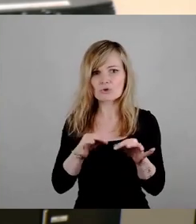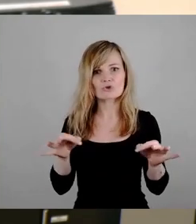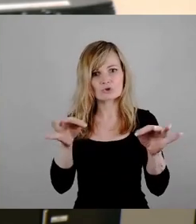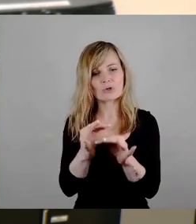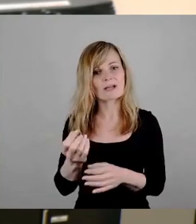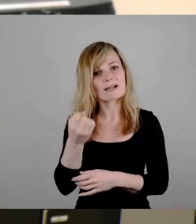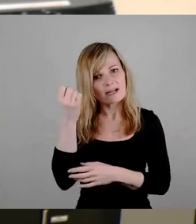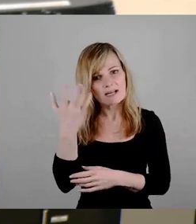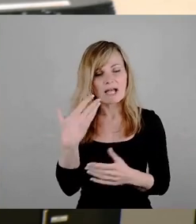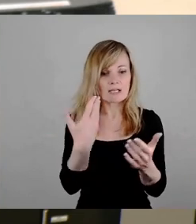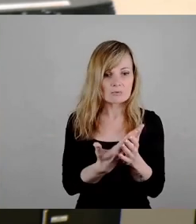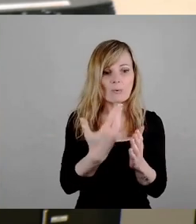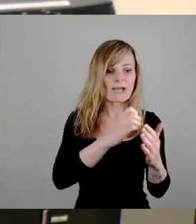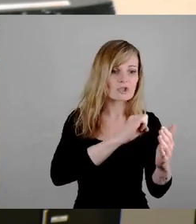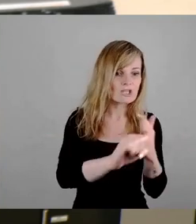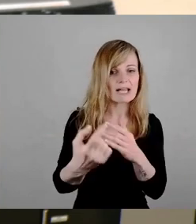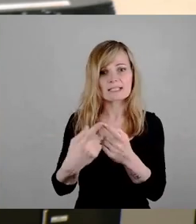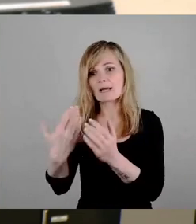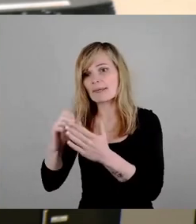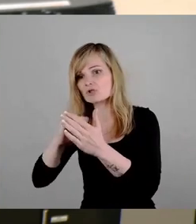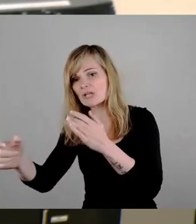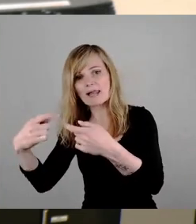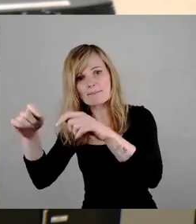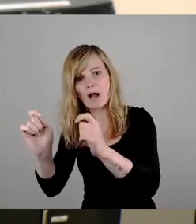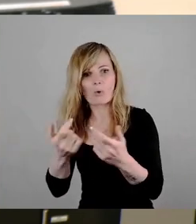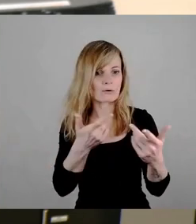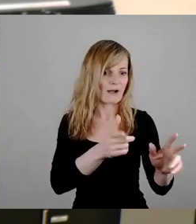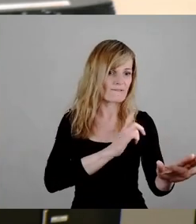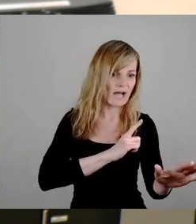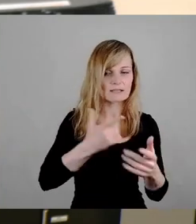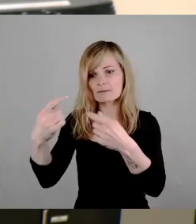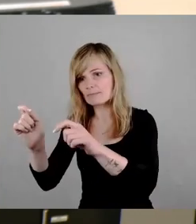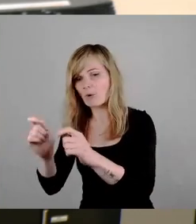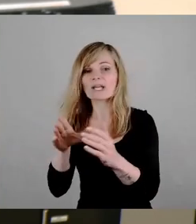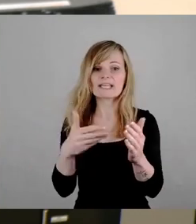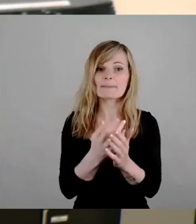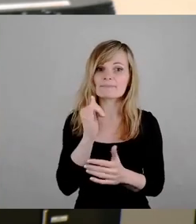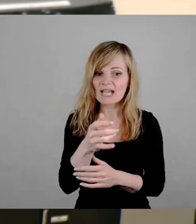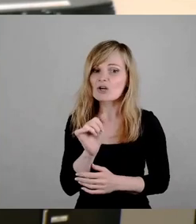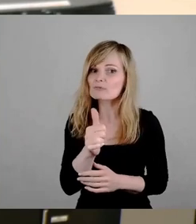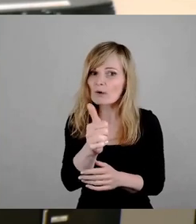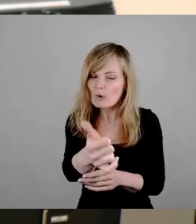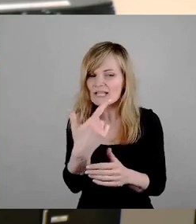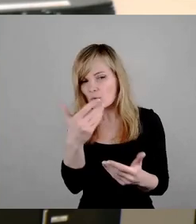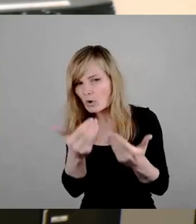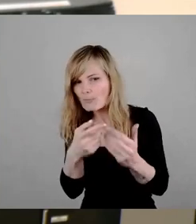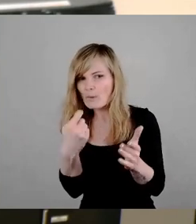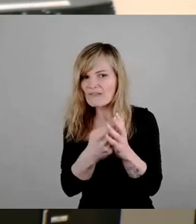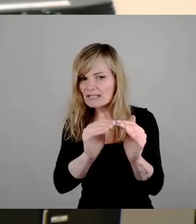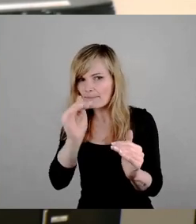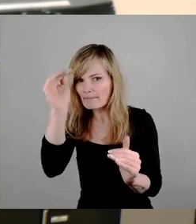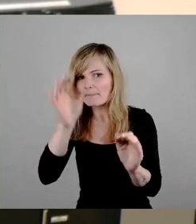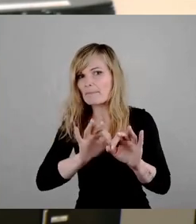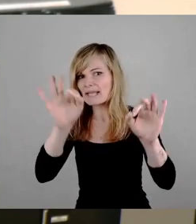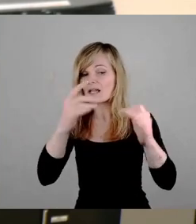das eine schneller, das andere weniger schnell gebaut werden. Ja, es gibt Spekulation, aber es gibt auch in der Großzahl eben eine Situation,